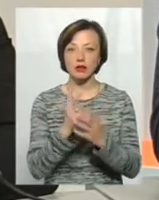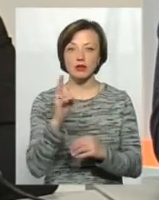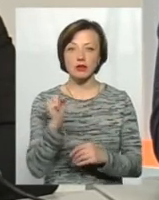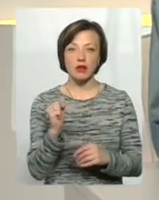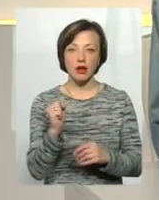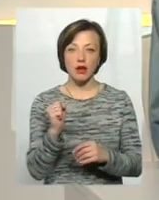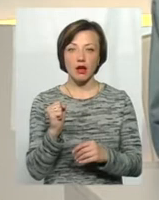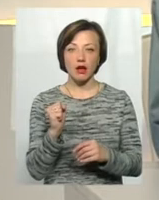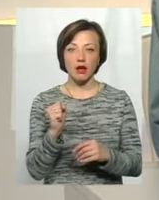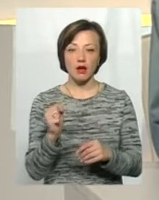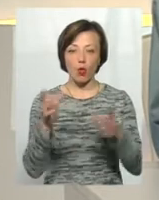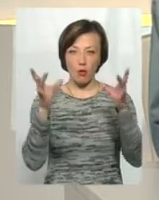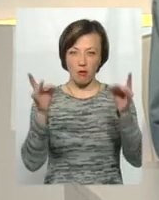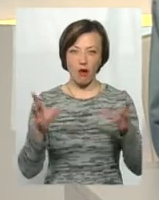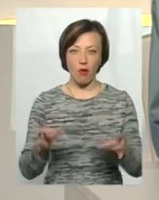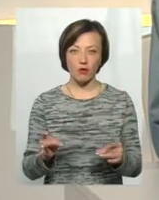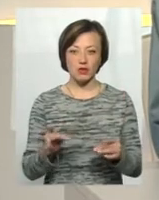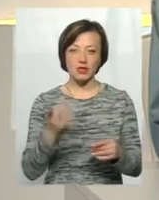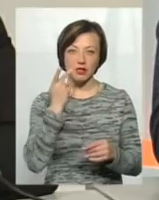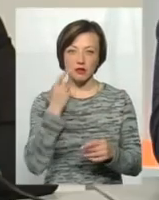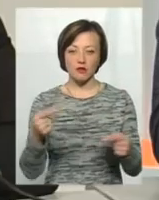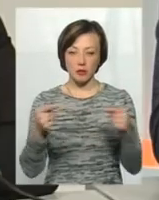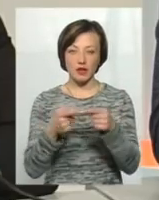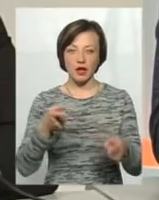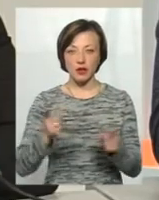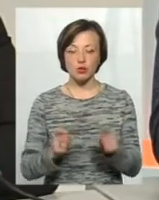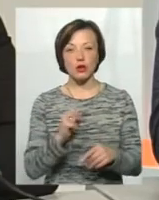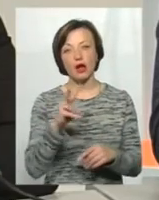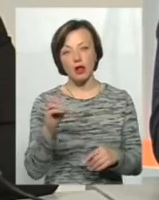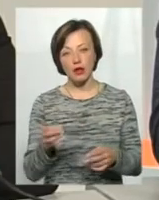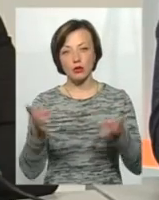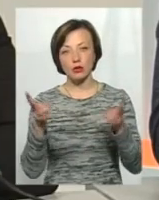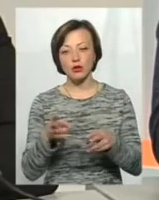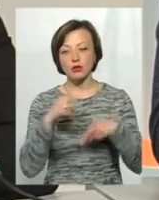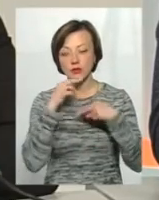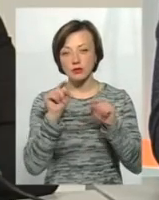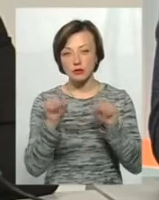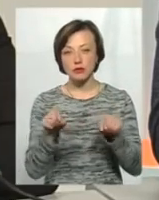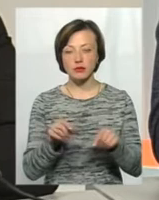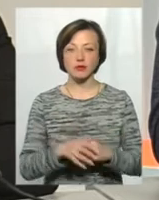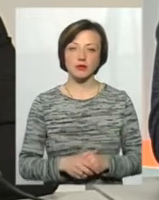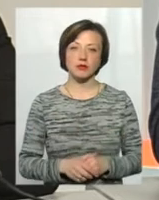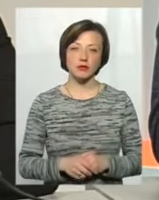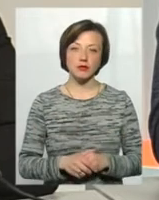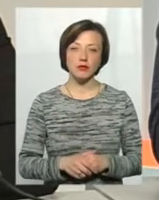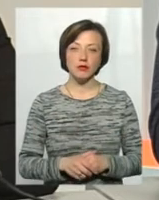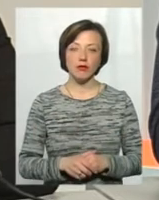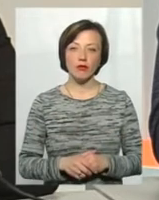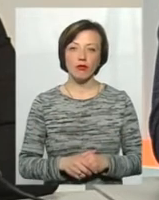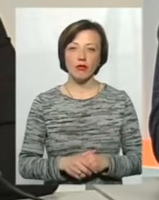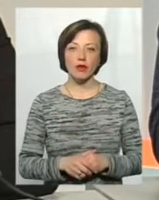по-перше, на упаковку, хоча це не завжди відповідає дійсності, але тим не менше необхідно звертати увагу, що